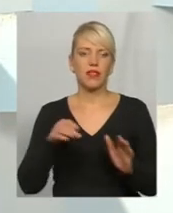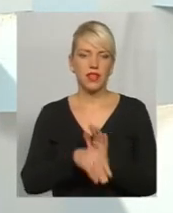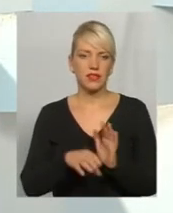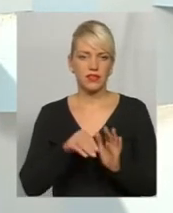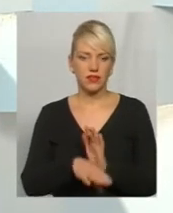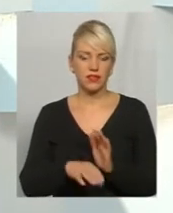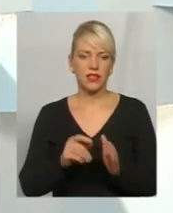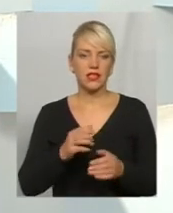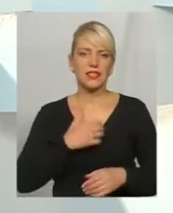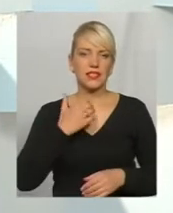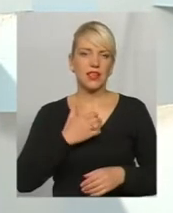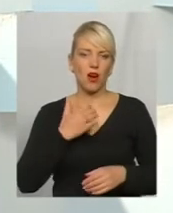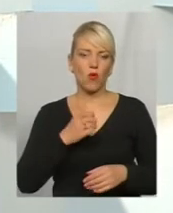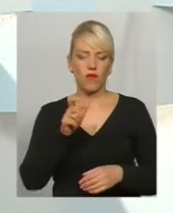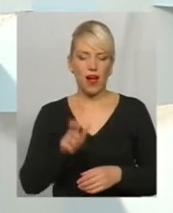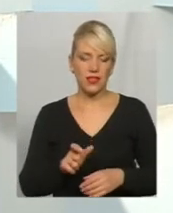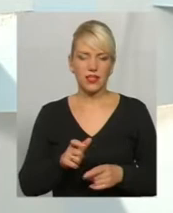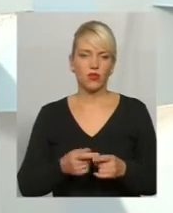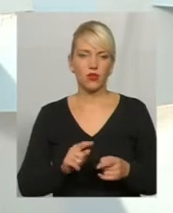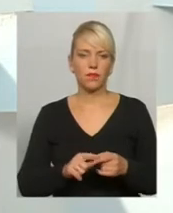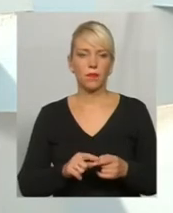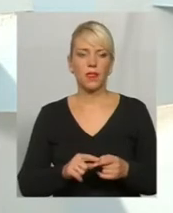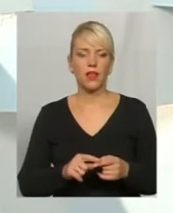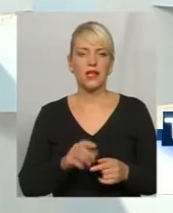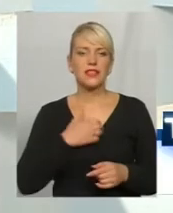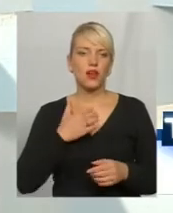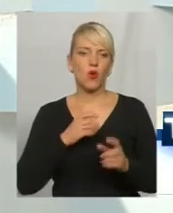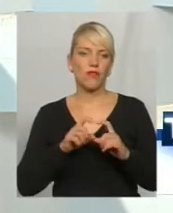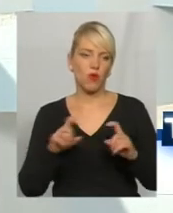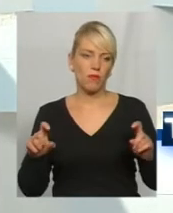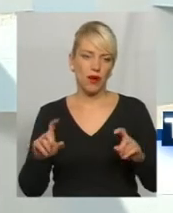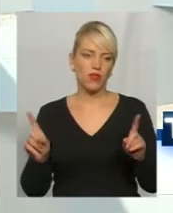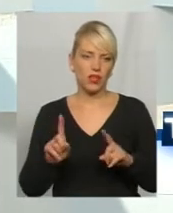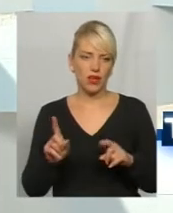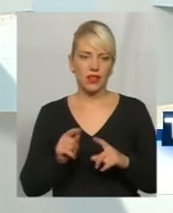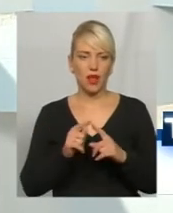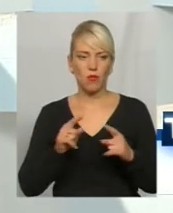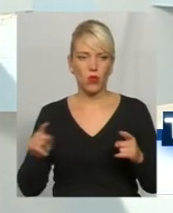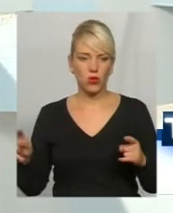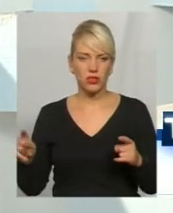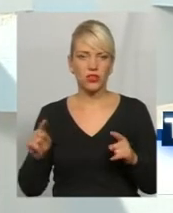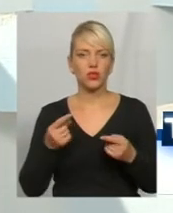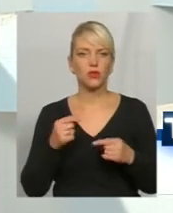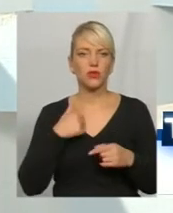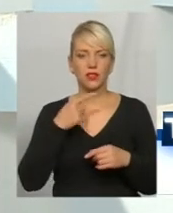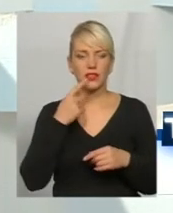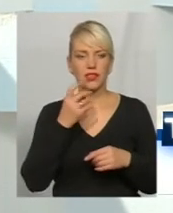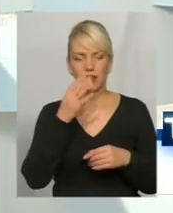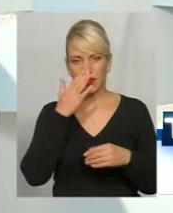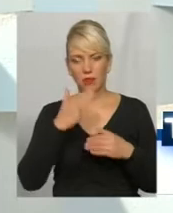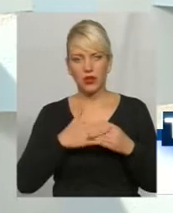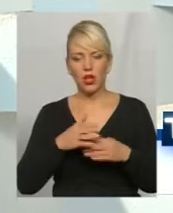страхувальником певні страхові компанії і напротязі, чому я сказала напередодні